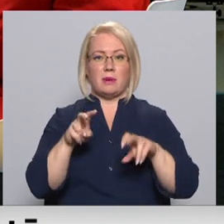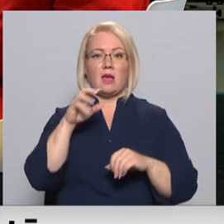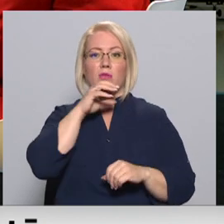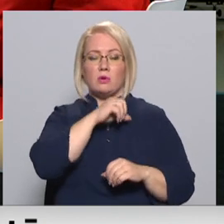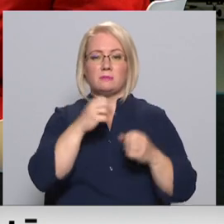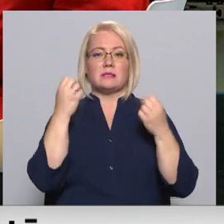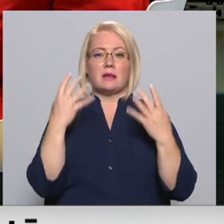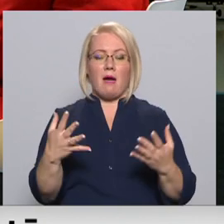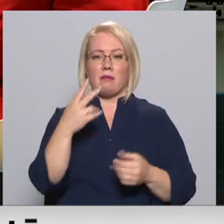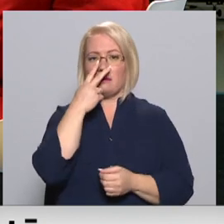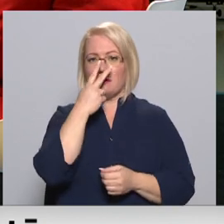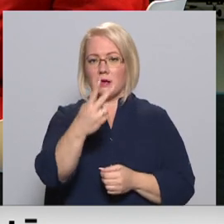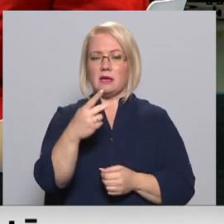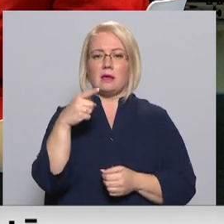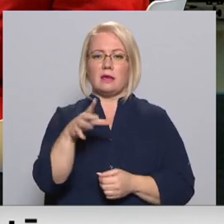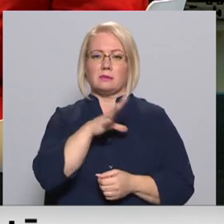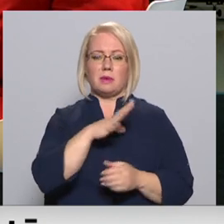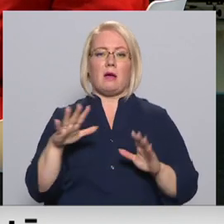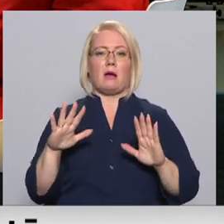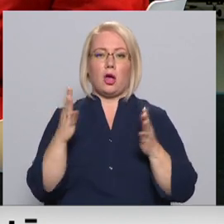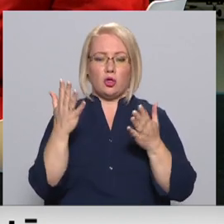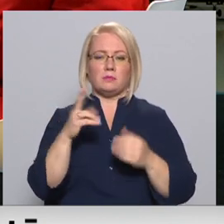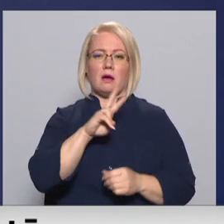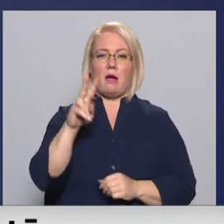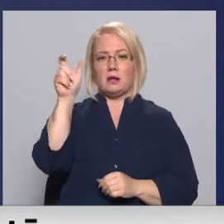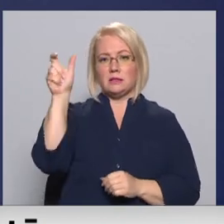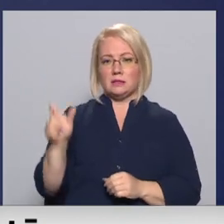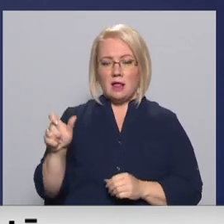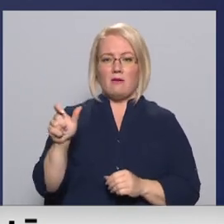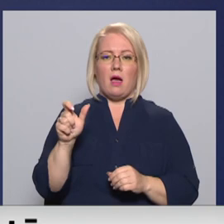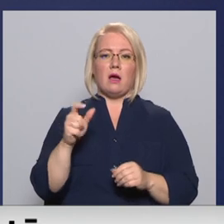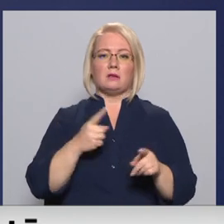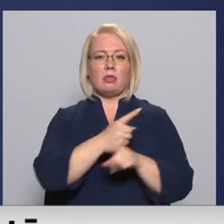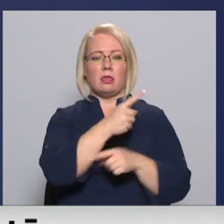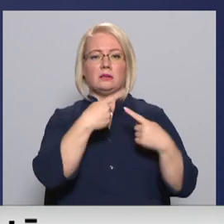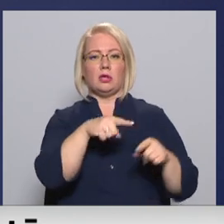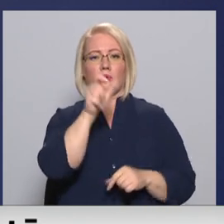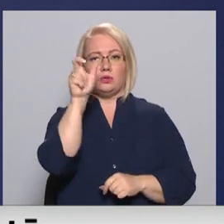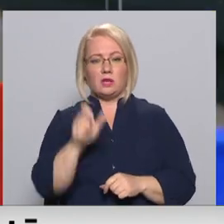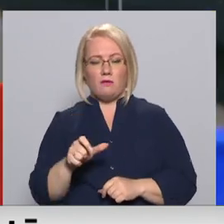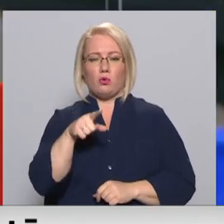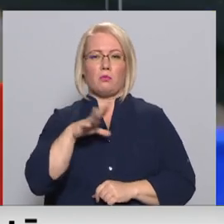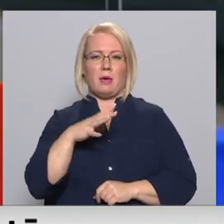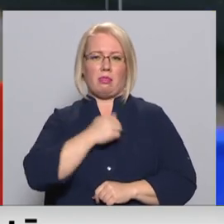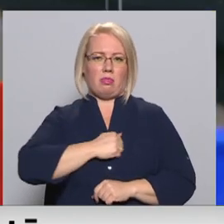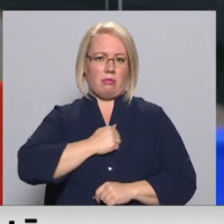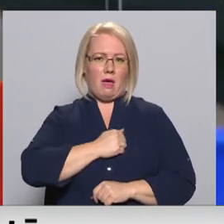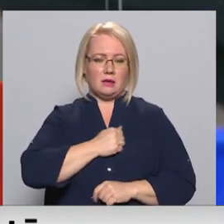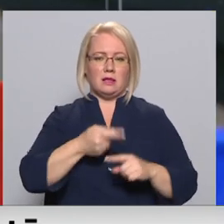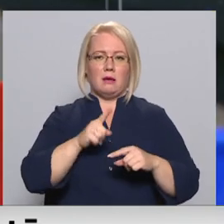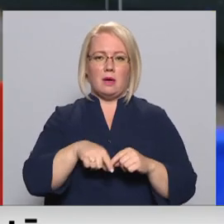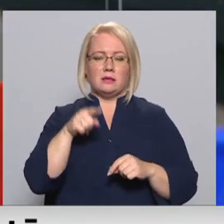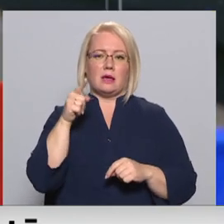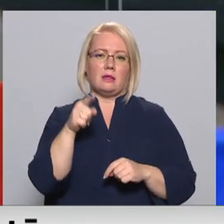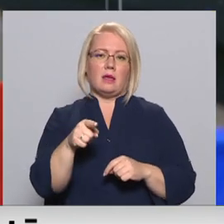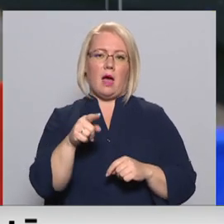arī skaidri varēs ieraudzīt, ka šis bija gadījums, kad kāds cilvēks runāja ar citu cilvēku, un pret to vērsa naidu tāpēc, ka tā otra bija